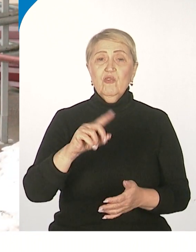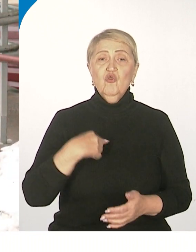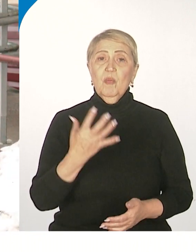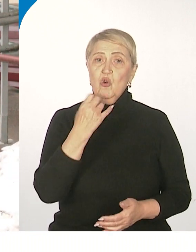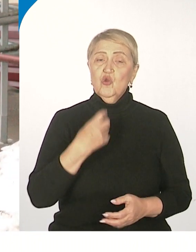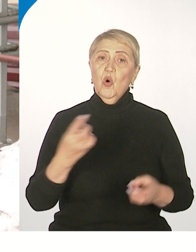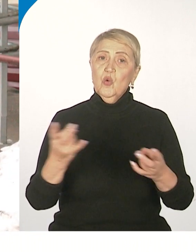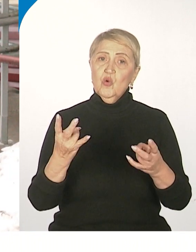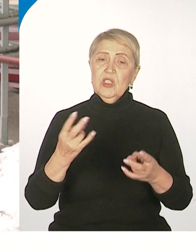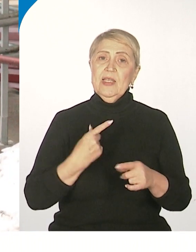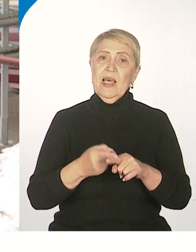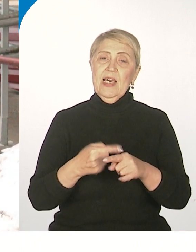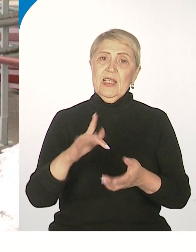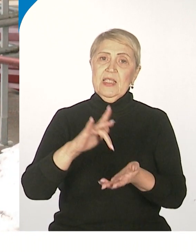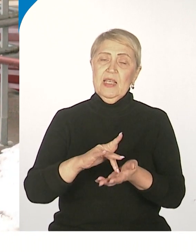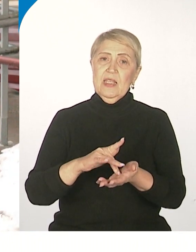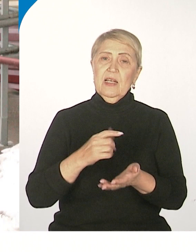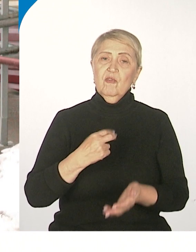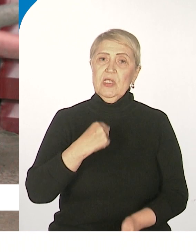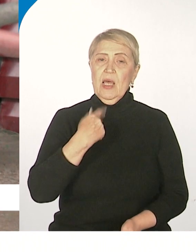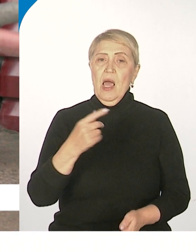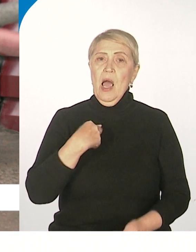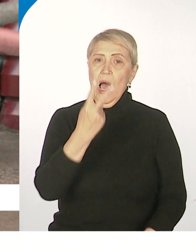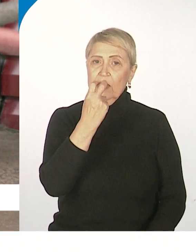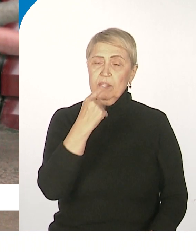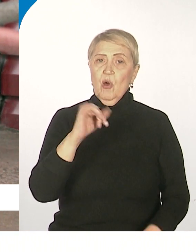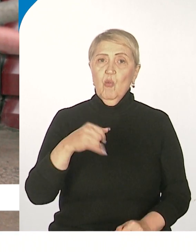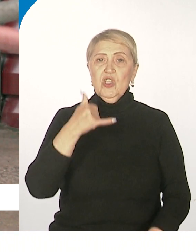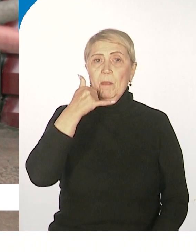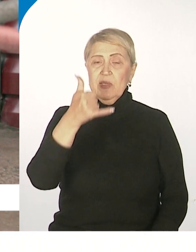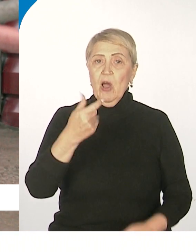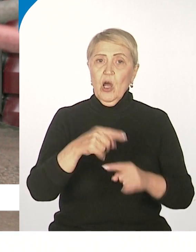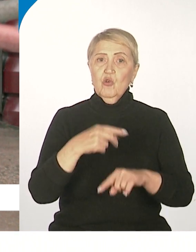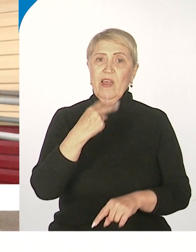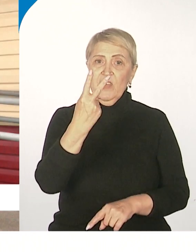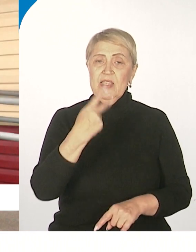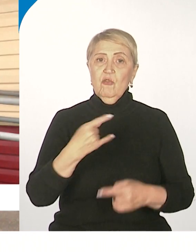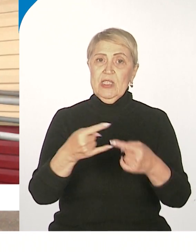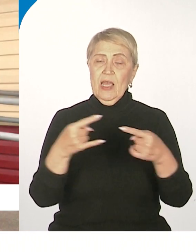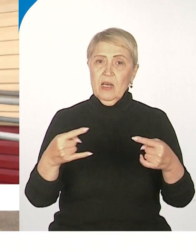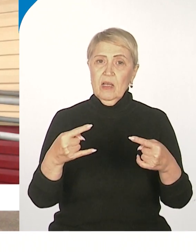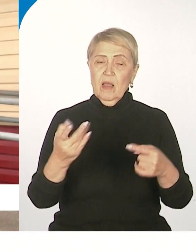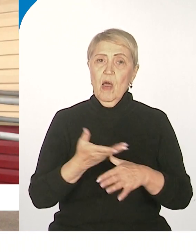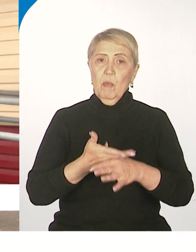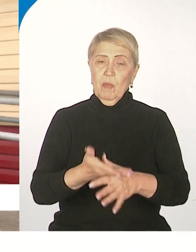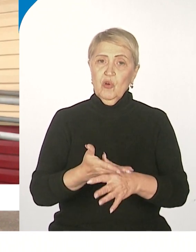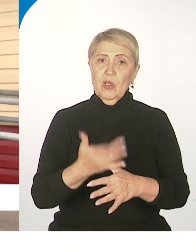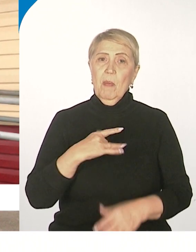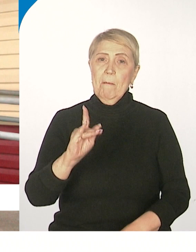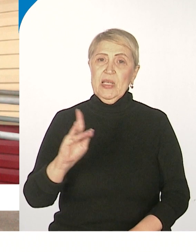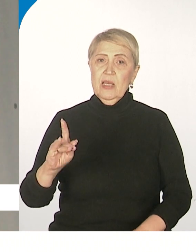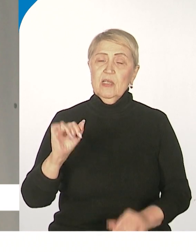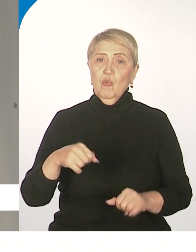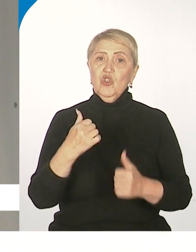нуждаются подопечные центры социальной адаптации, можно, позвонив по телефонам, которые вы видите на экране. Помочь постояльцам может